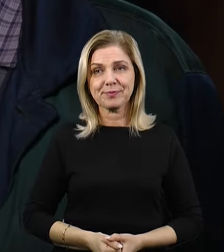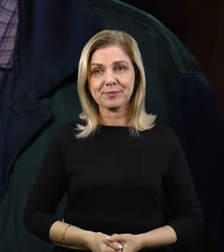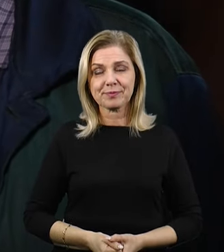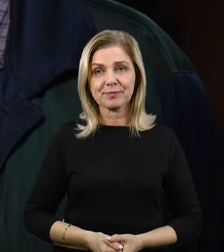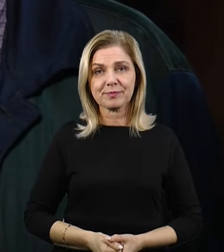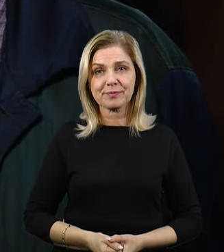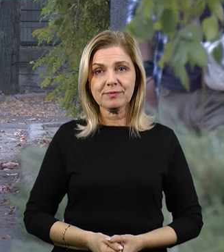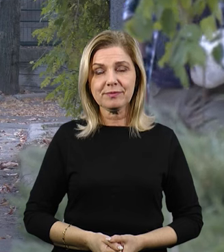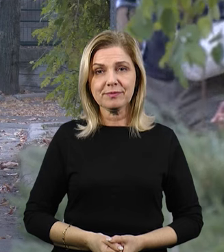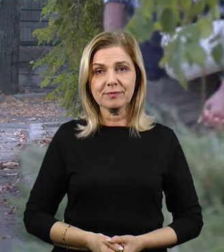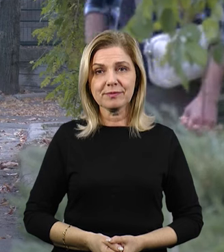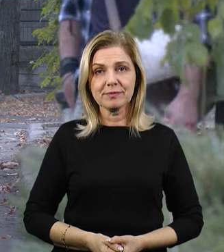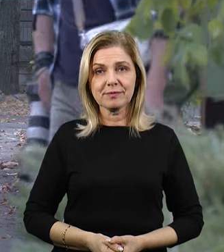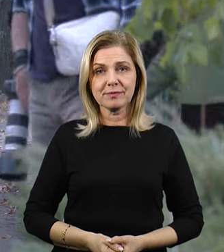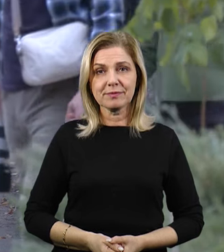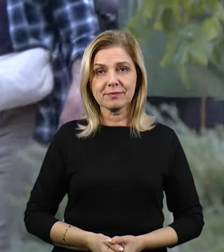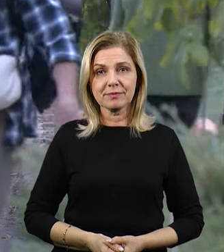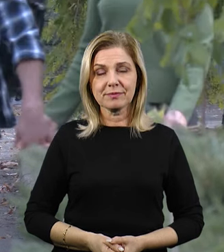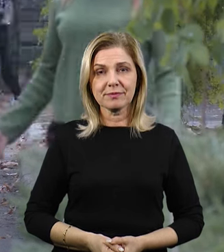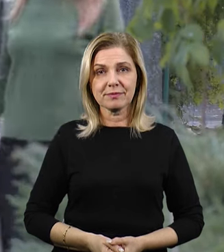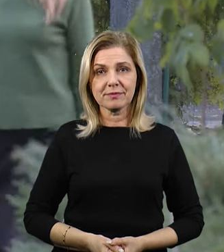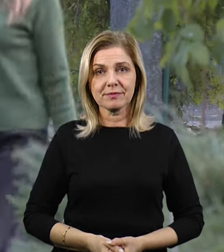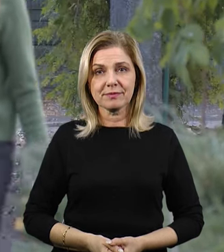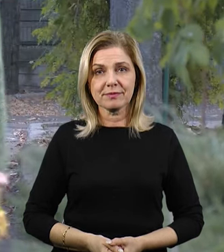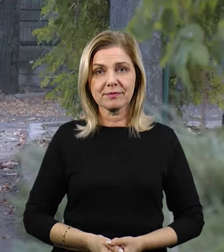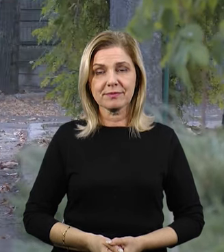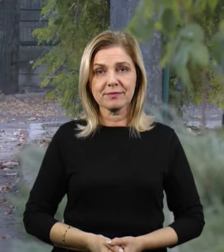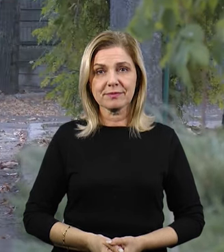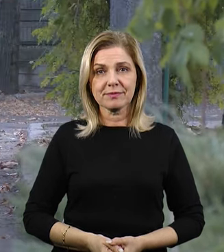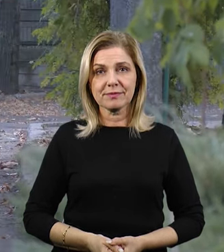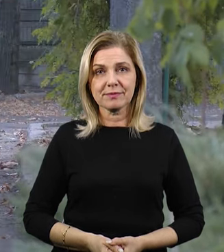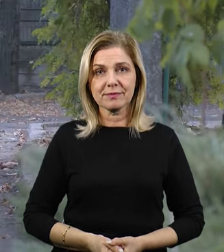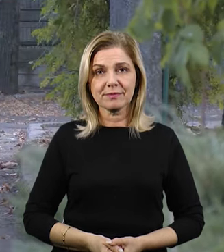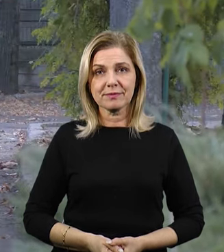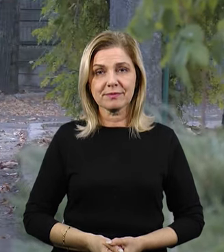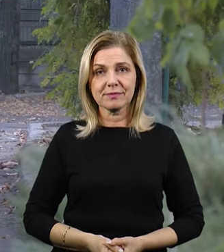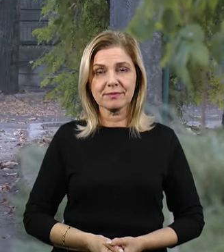Кереченко. Ніна Булах, Олена Земляна, Суспільні новини, Миколаїв.